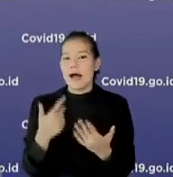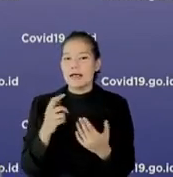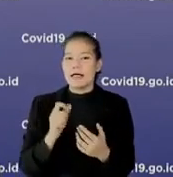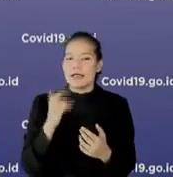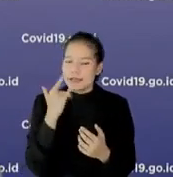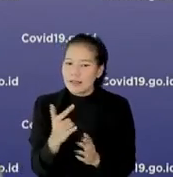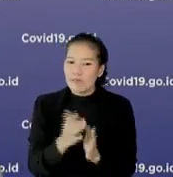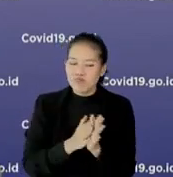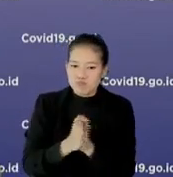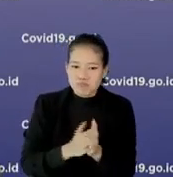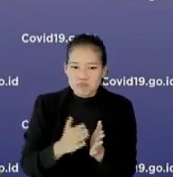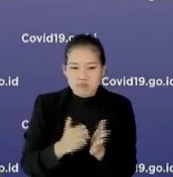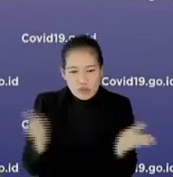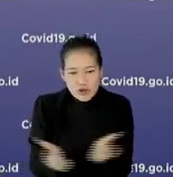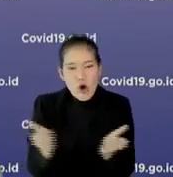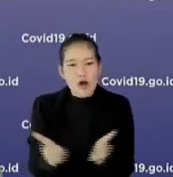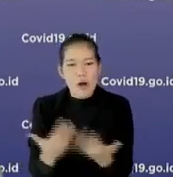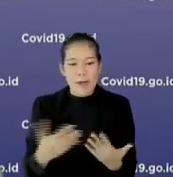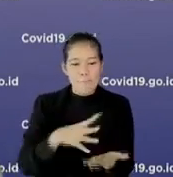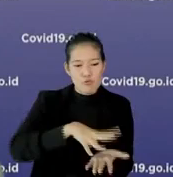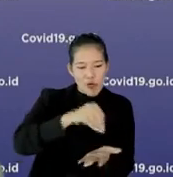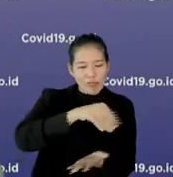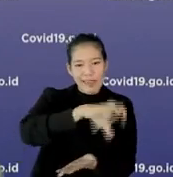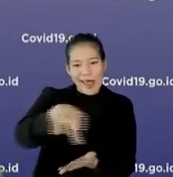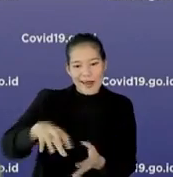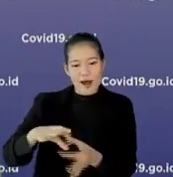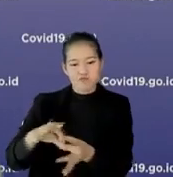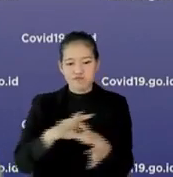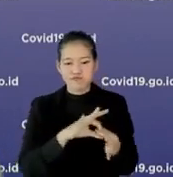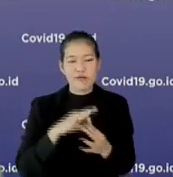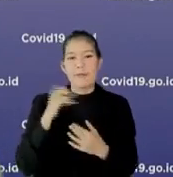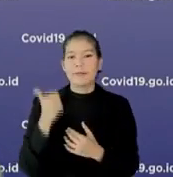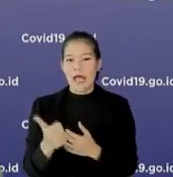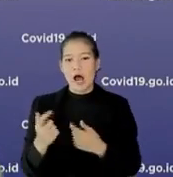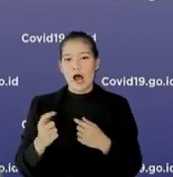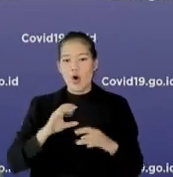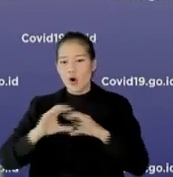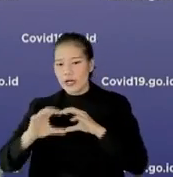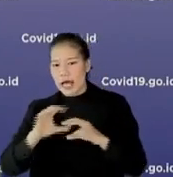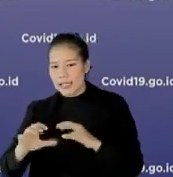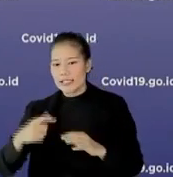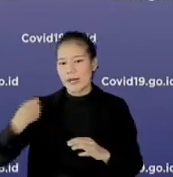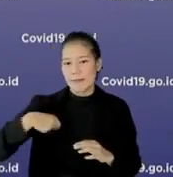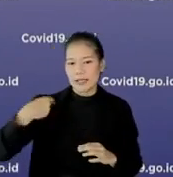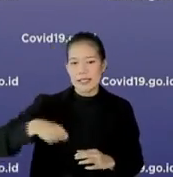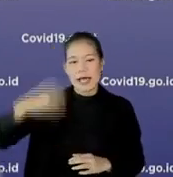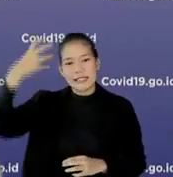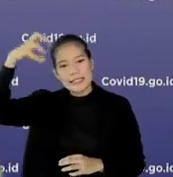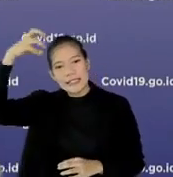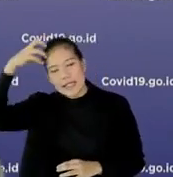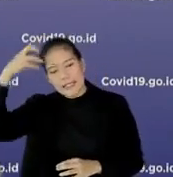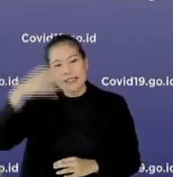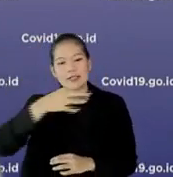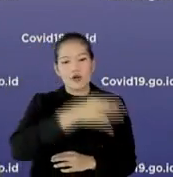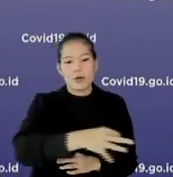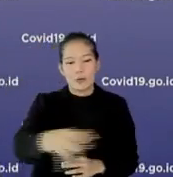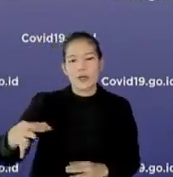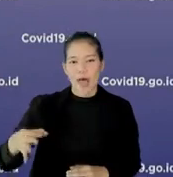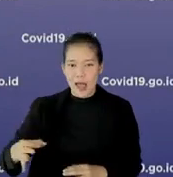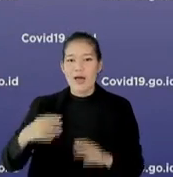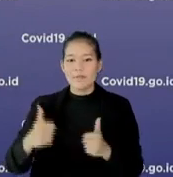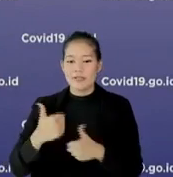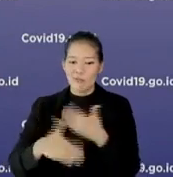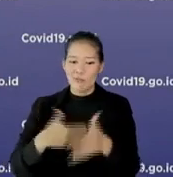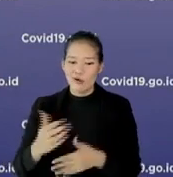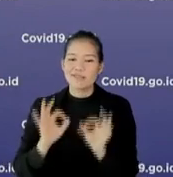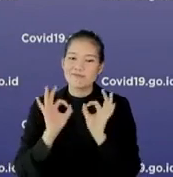sinfronisasi data, pusat dengan daerah dapat berjalan, bagaimana koordinasi antara Kementerian Kesehatan dengan Dinas Kesehatan Provinsi, Kabupaten Kota juga dapat